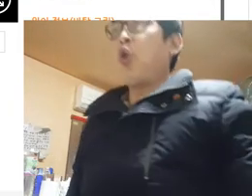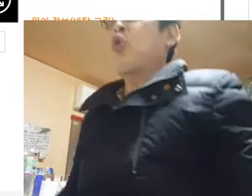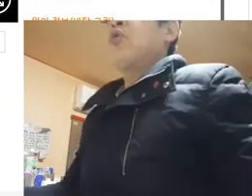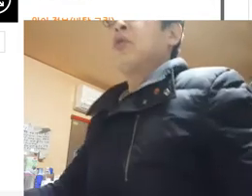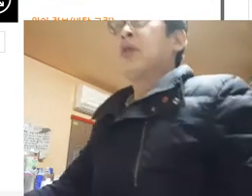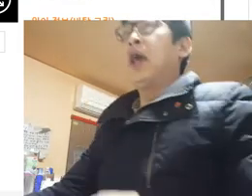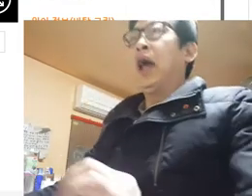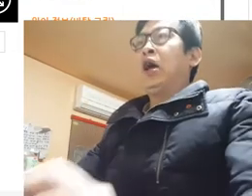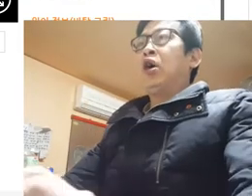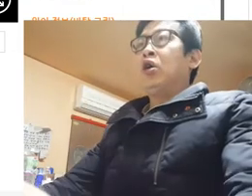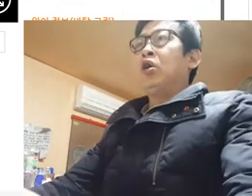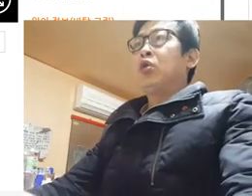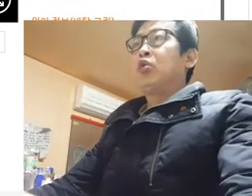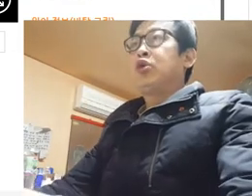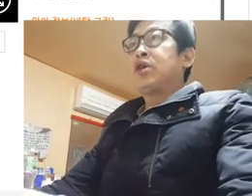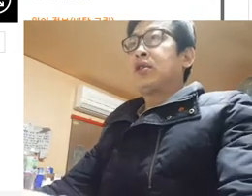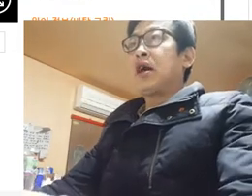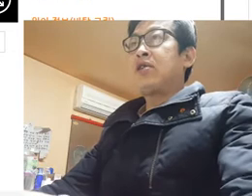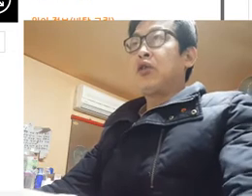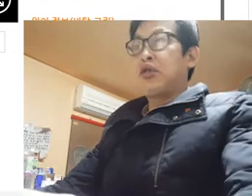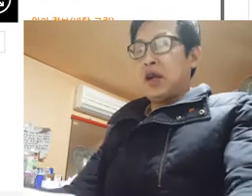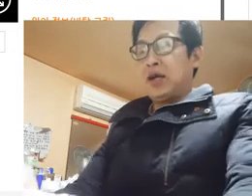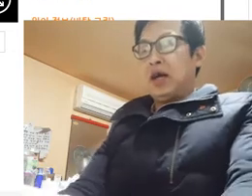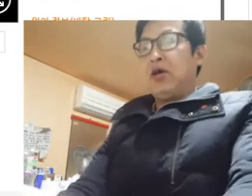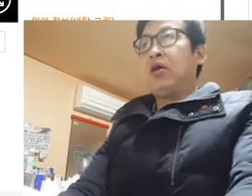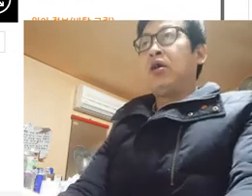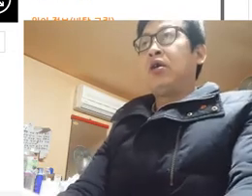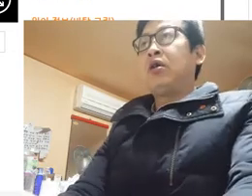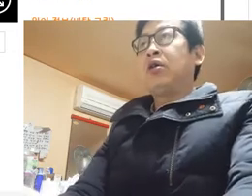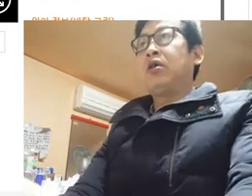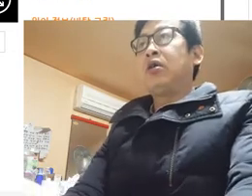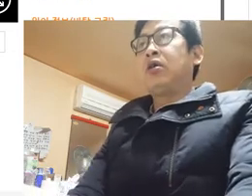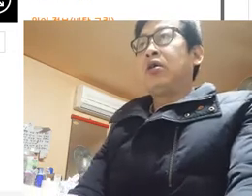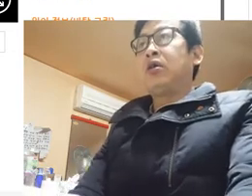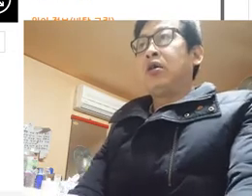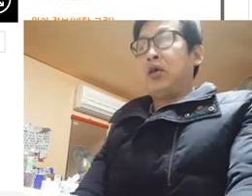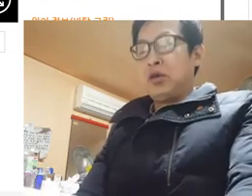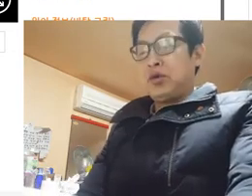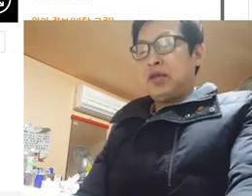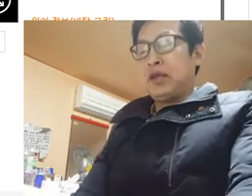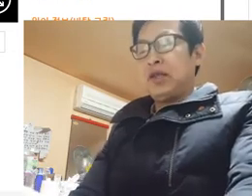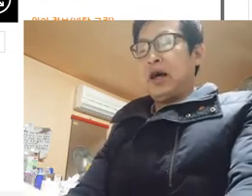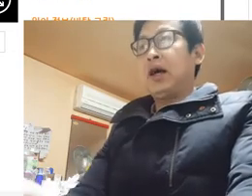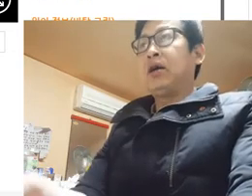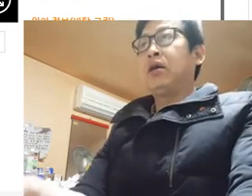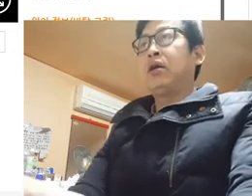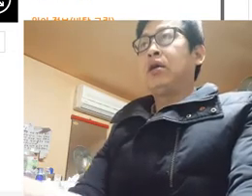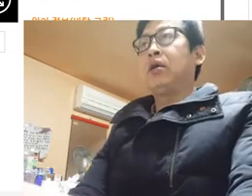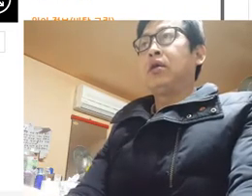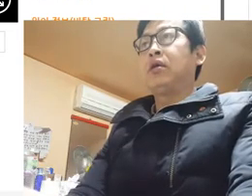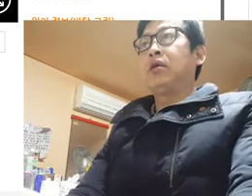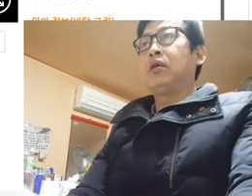떠오르는게 귀찮다 는 어떻게 할까요 귀찮다